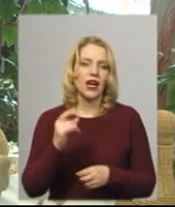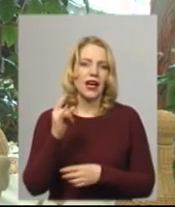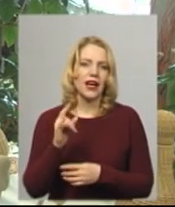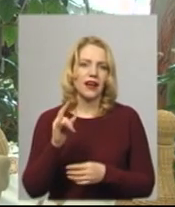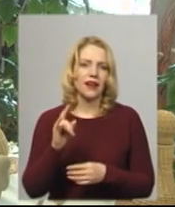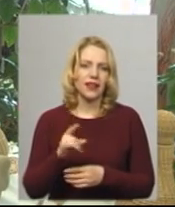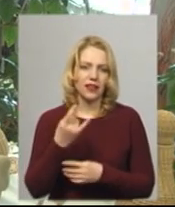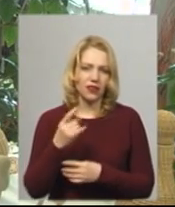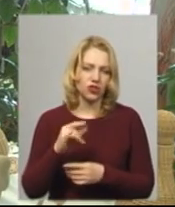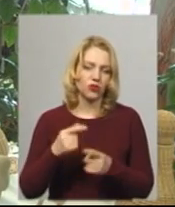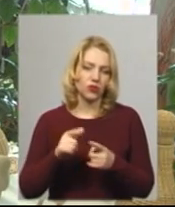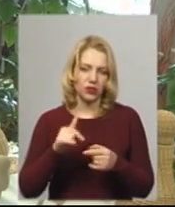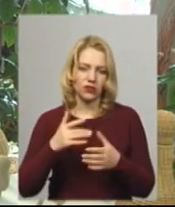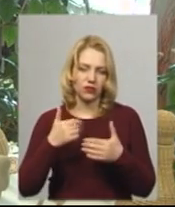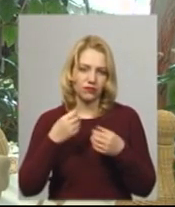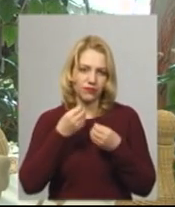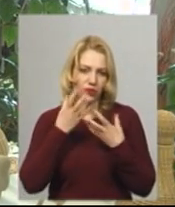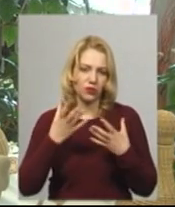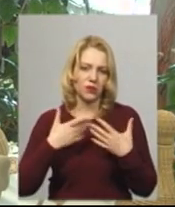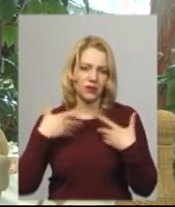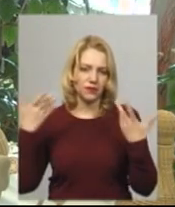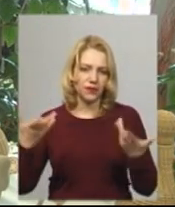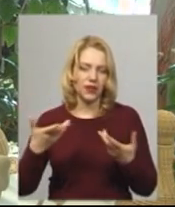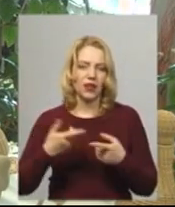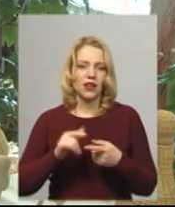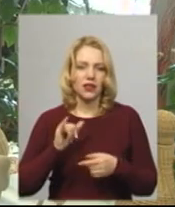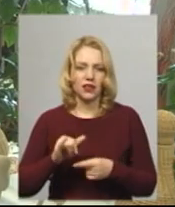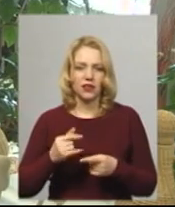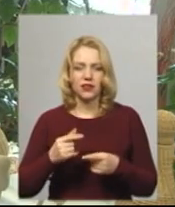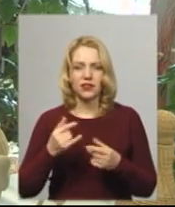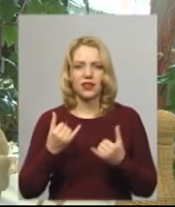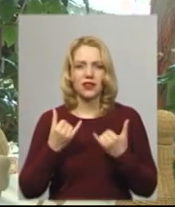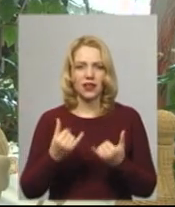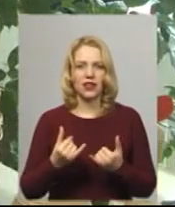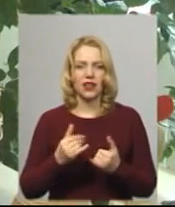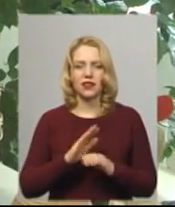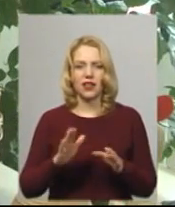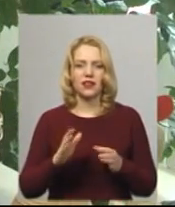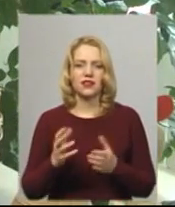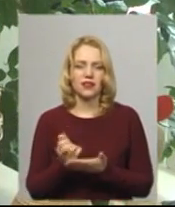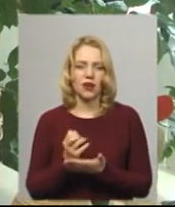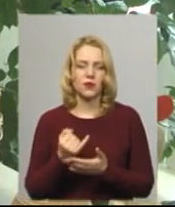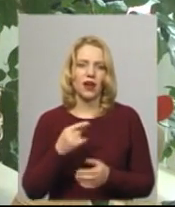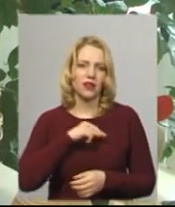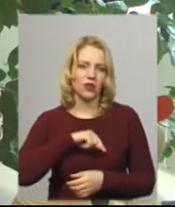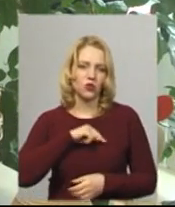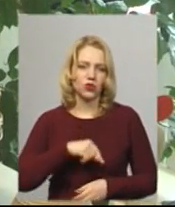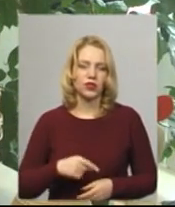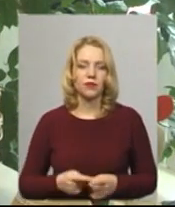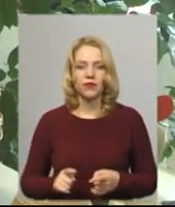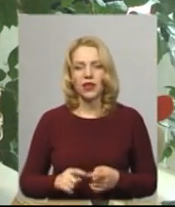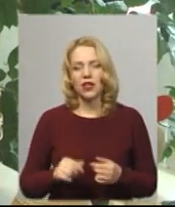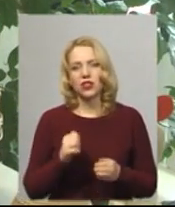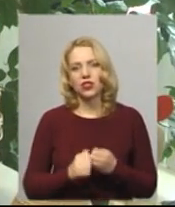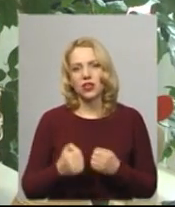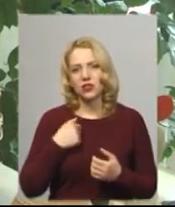якось розслабляєшся. Тому, можна сказати, це не скільки для заробітку, скільки для душі. Часто до мене образи